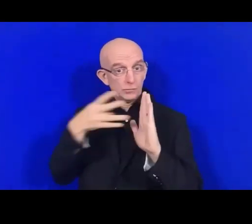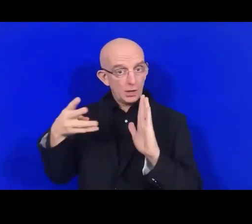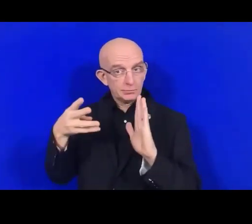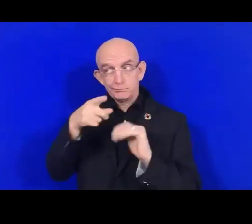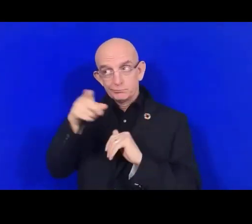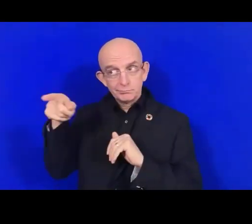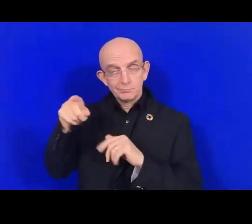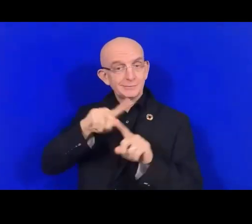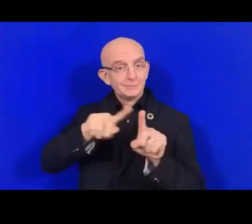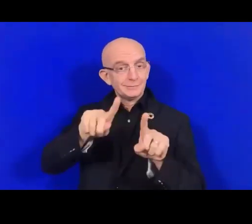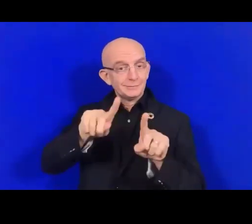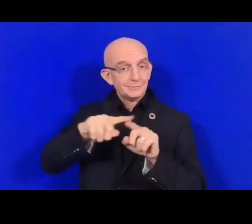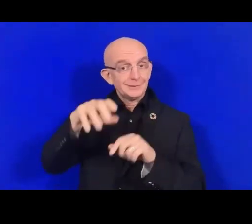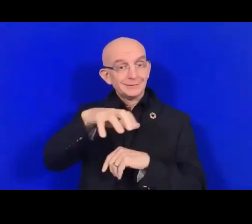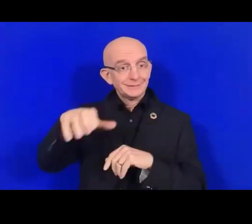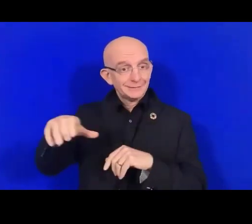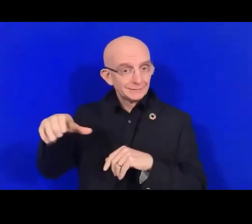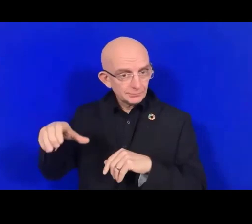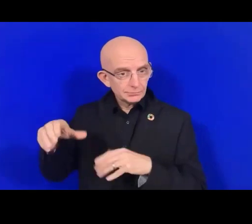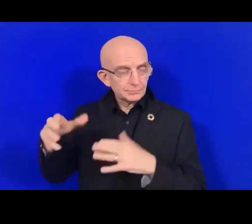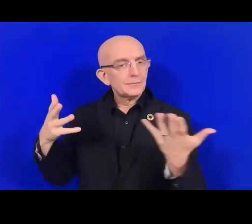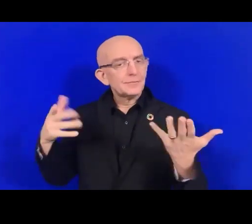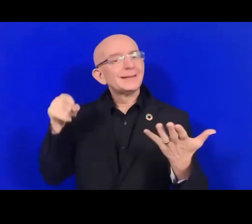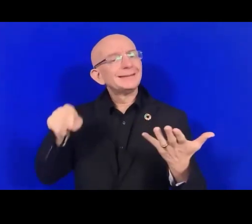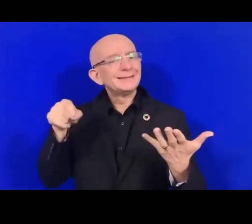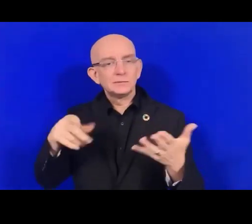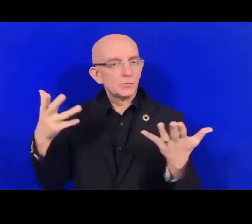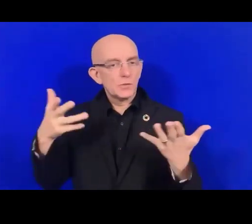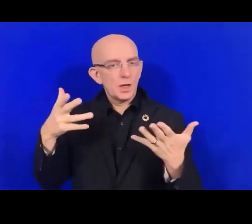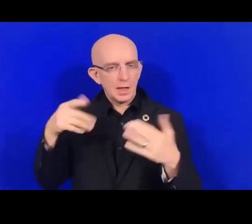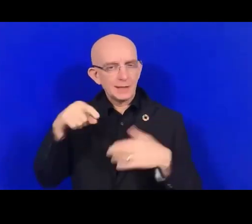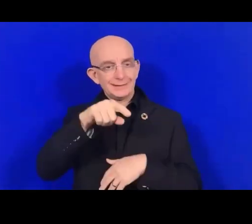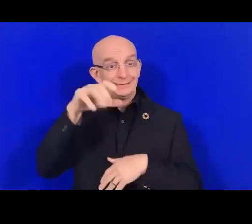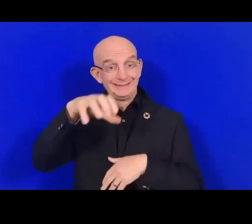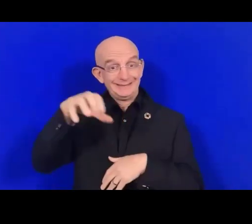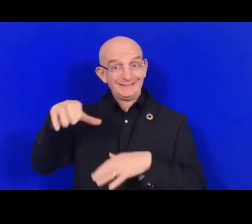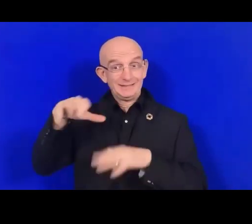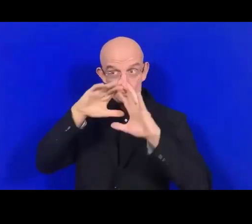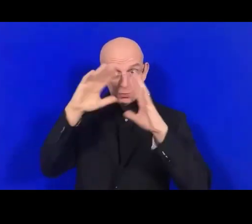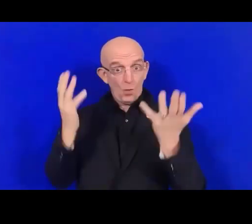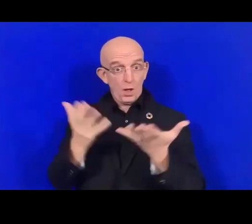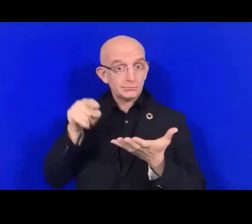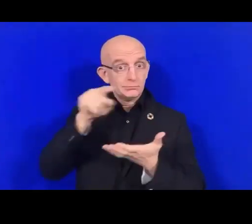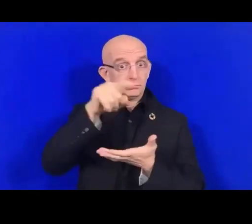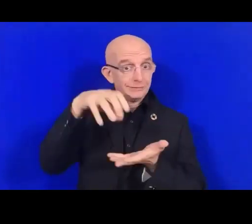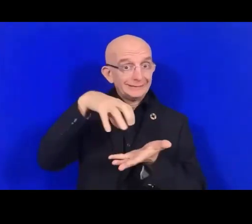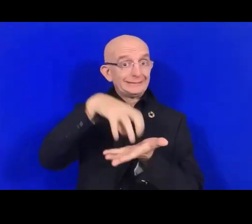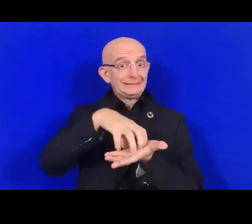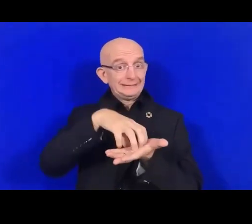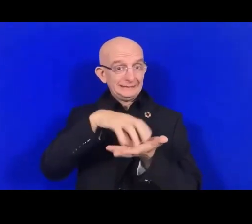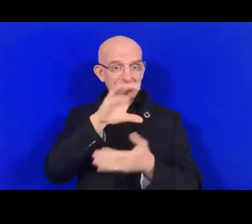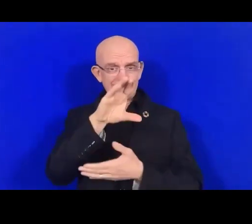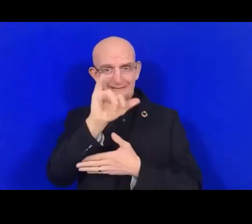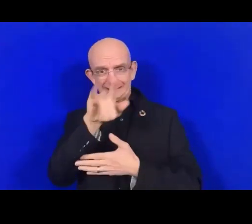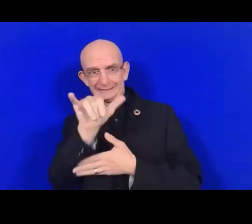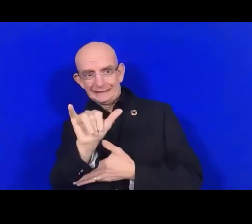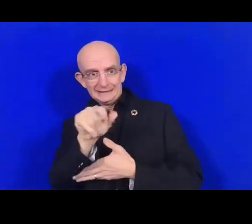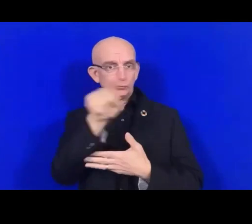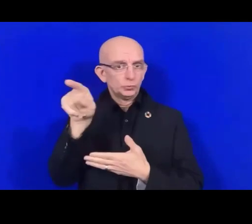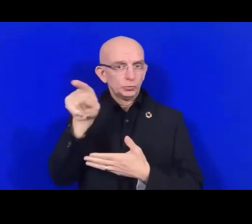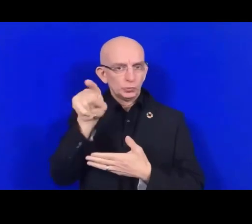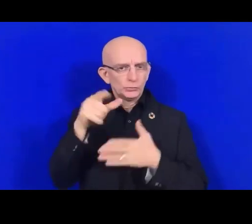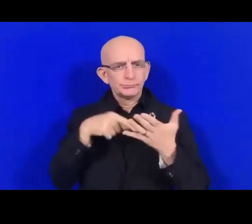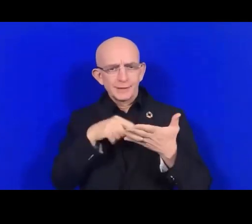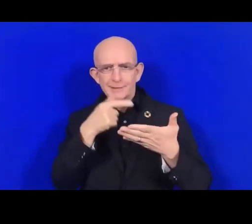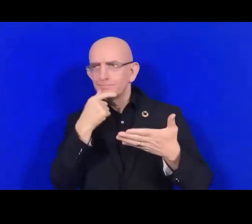nombre de plusieurs villes, qui utilisent le tableau de bord pour déterminer les écarts de résilience où ils